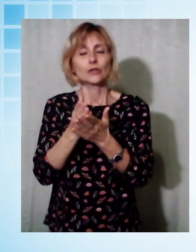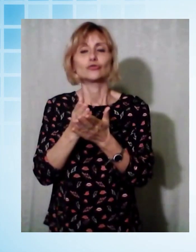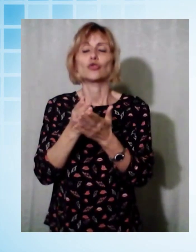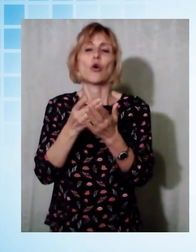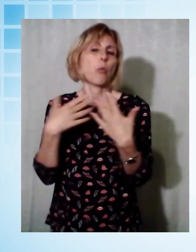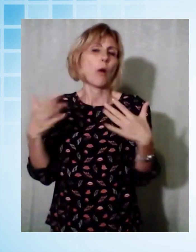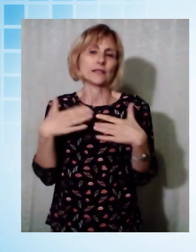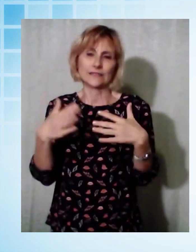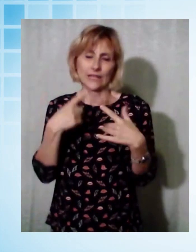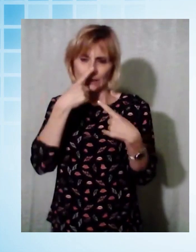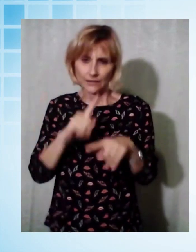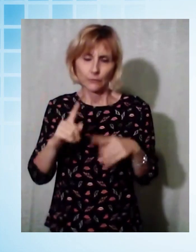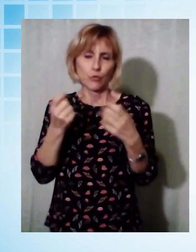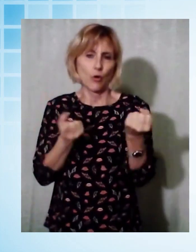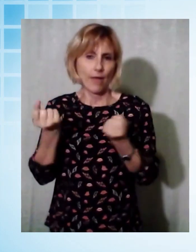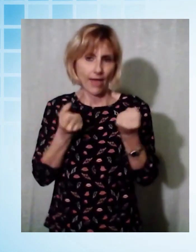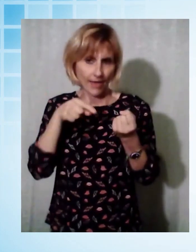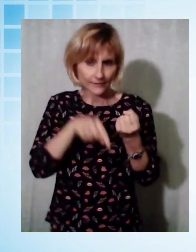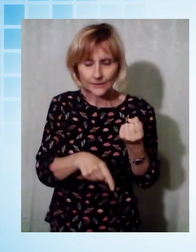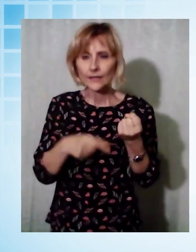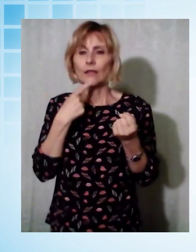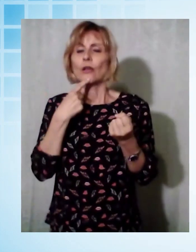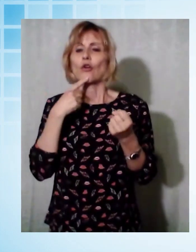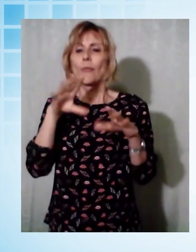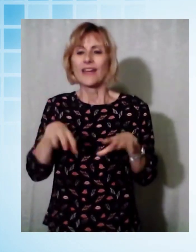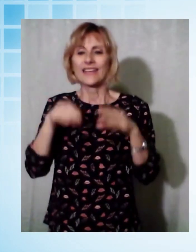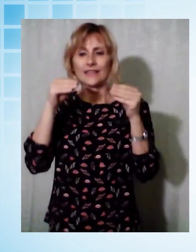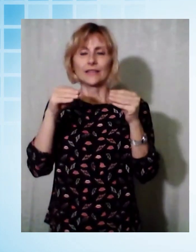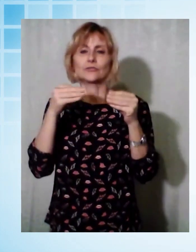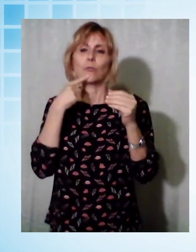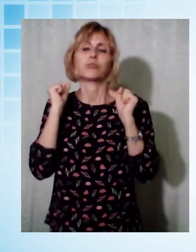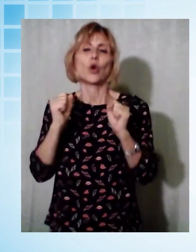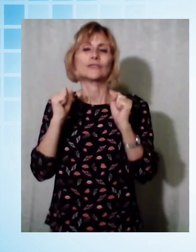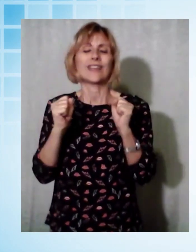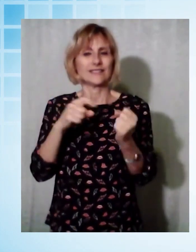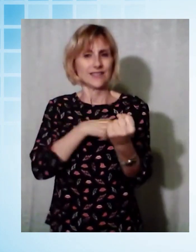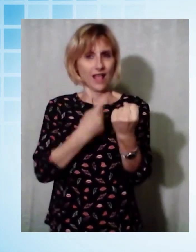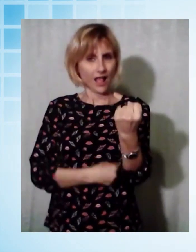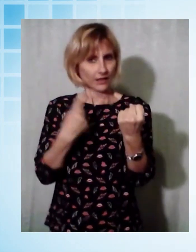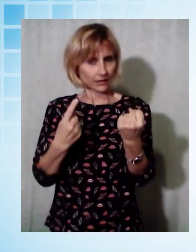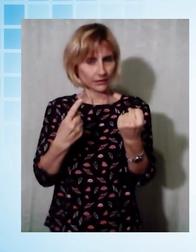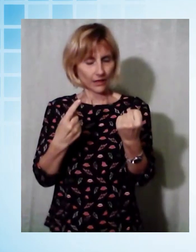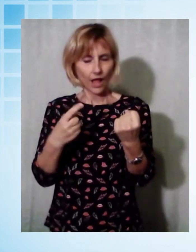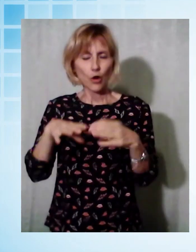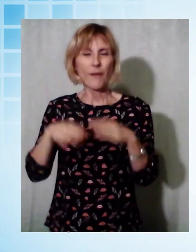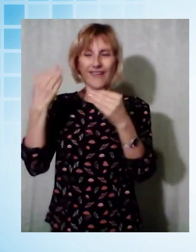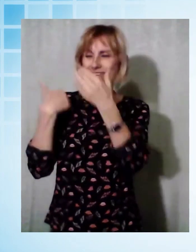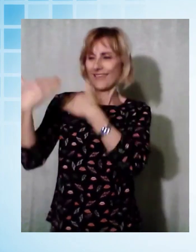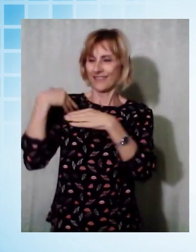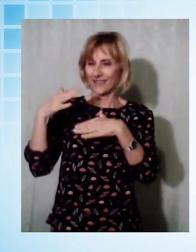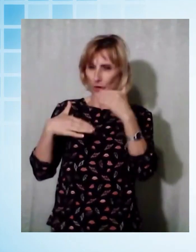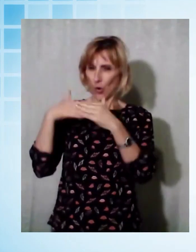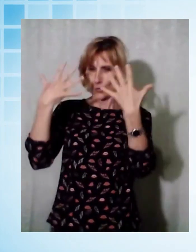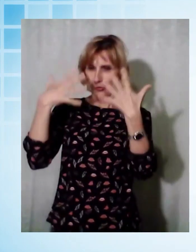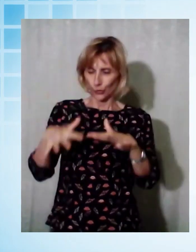la iniziale potenzialità che aveva il ponte quando fu costruito. Quindi un